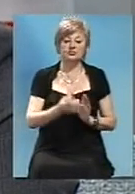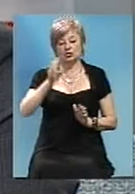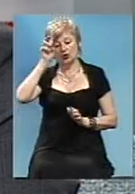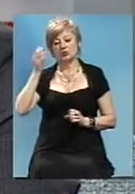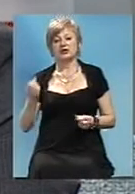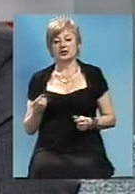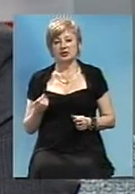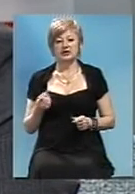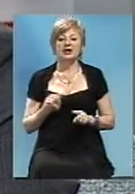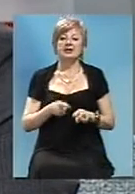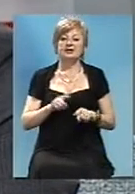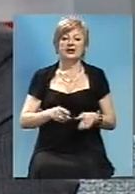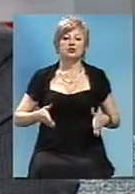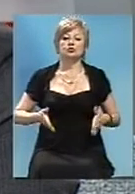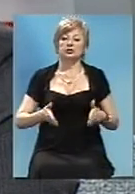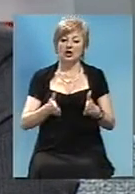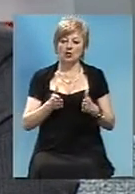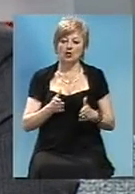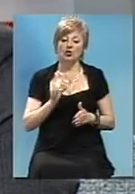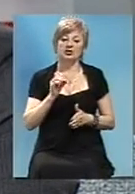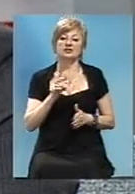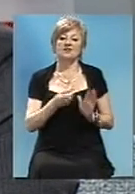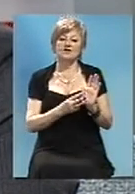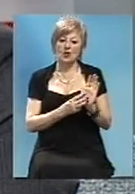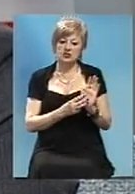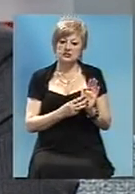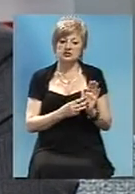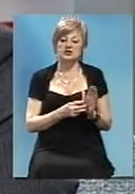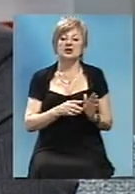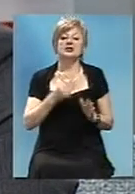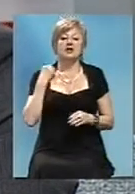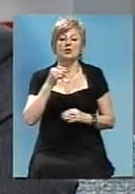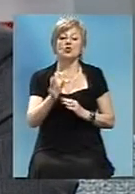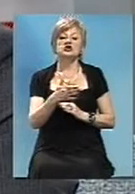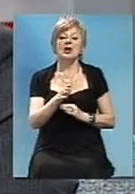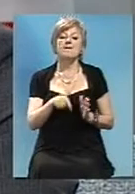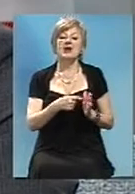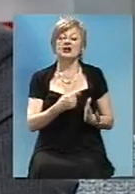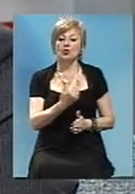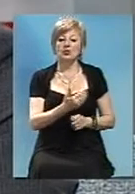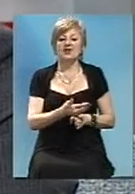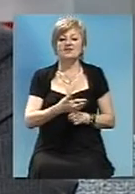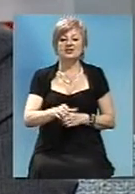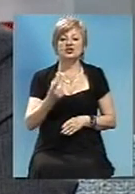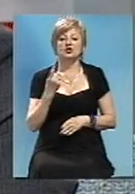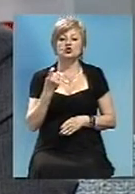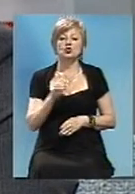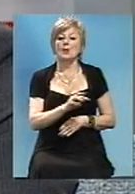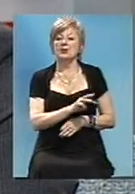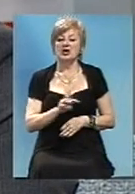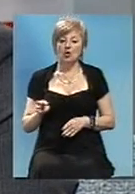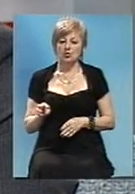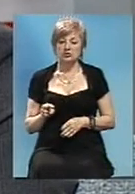бюджет. Також на цю дорогу, на Н-08, тільки вже Запорож'я-Мариуполь, було виделено порядка 100 млн.